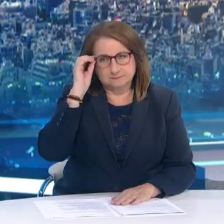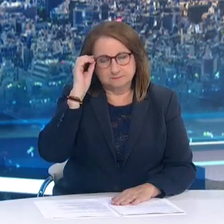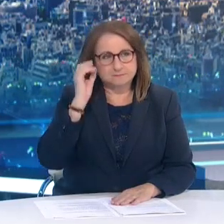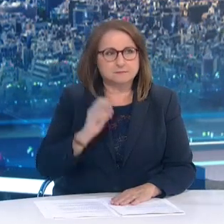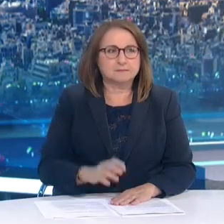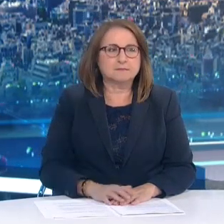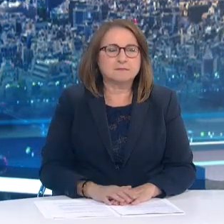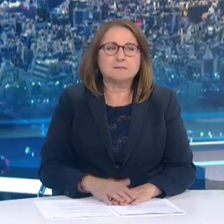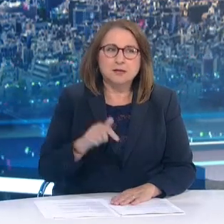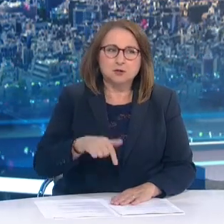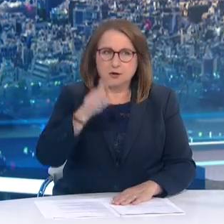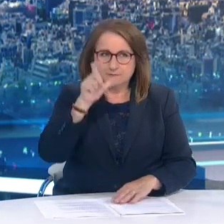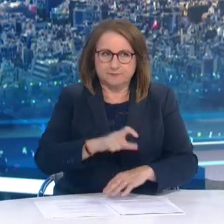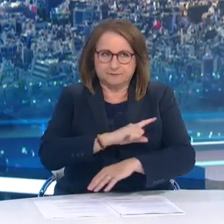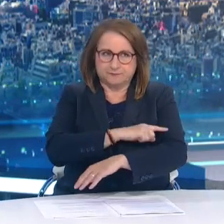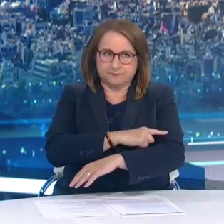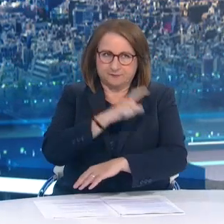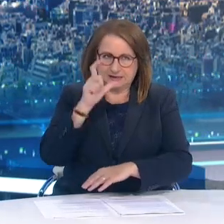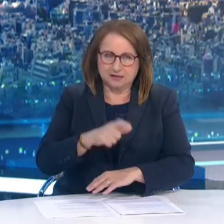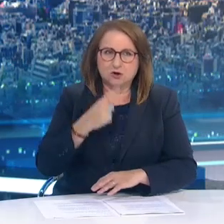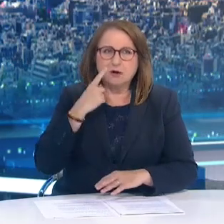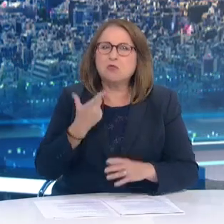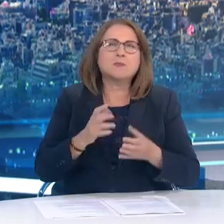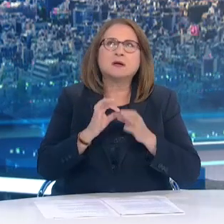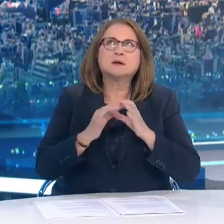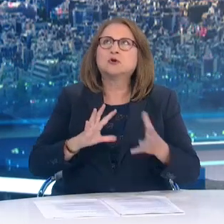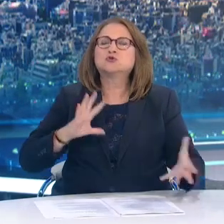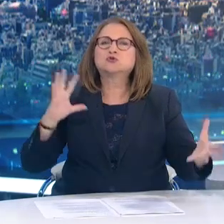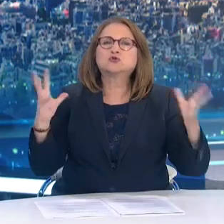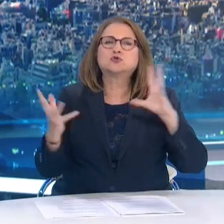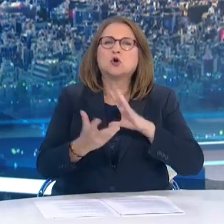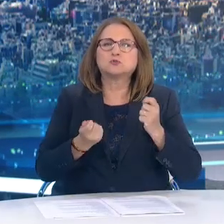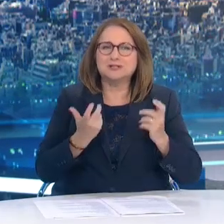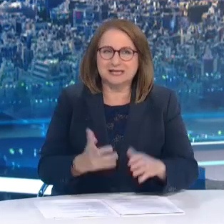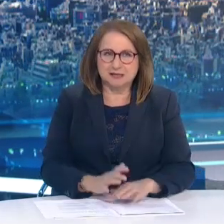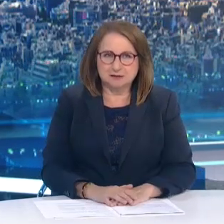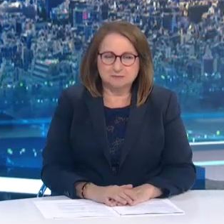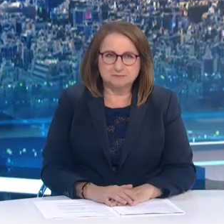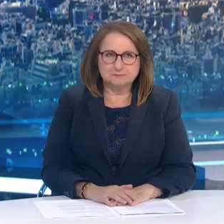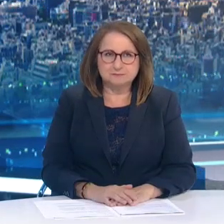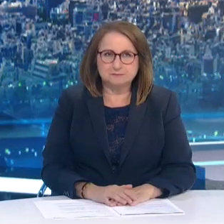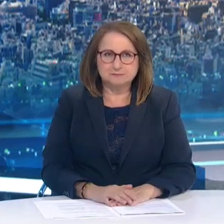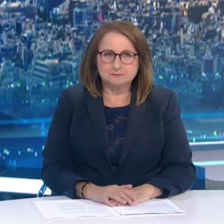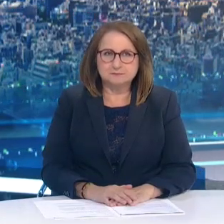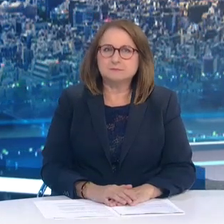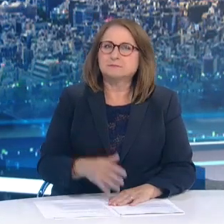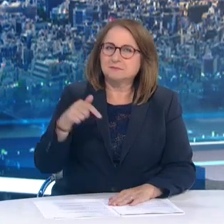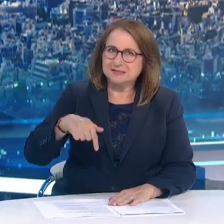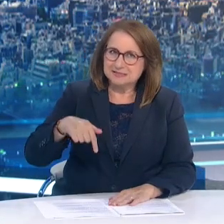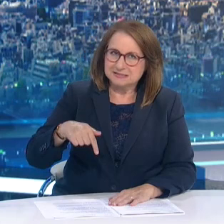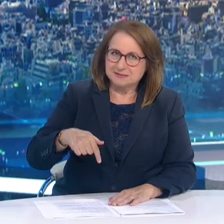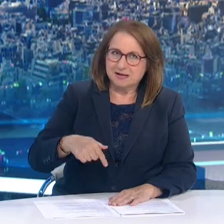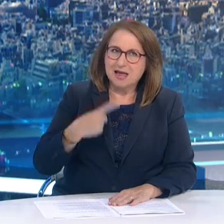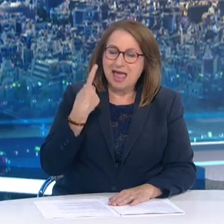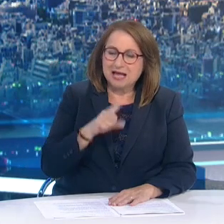Καλησπέρα σας. Θα δούμε λιγάκι τα στοιχεία στον κόσμο. Μέχρι σήμερα έχουν καταγραφεί 183